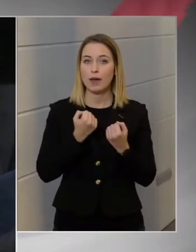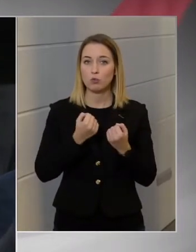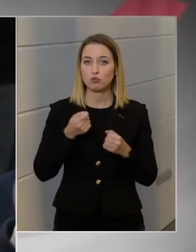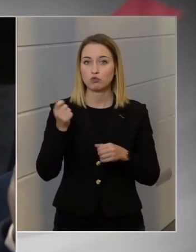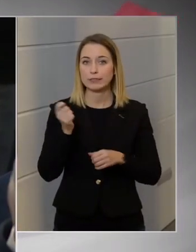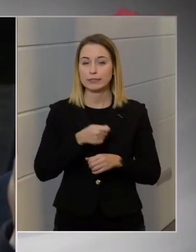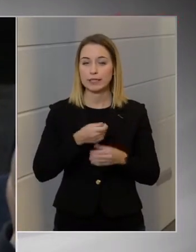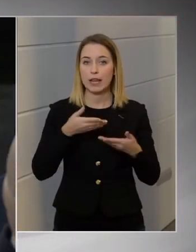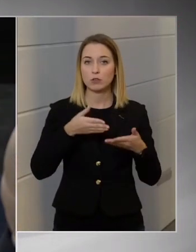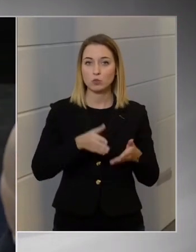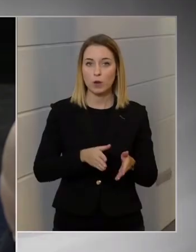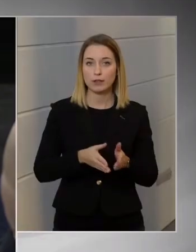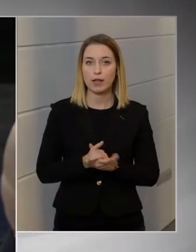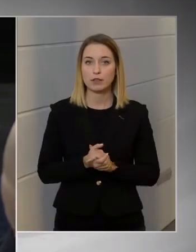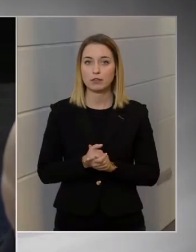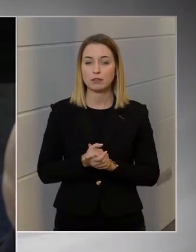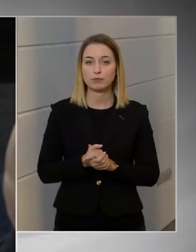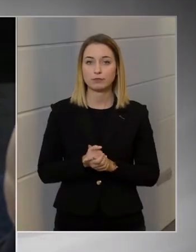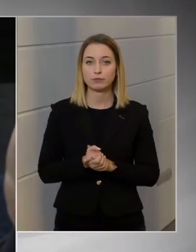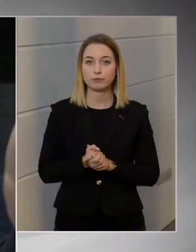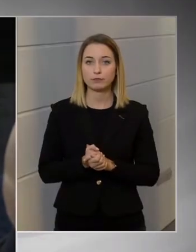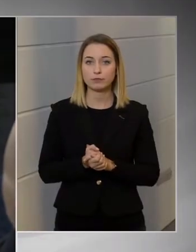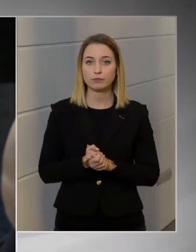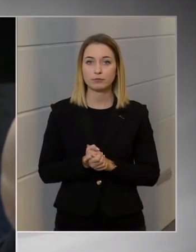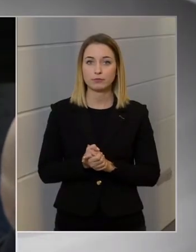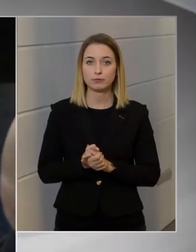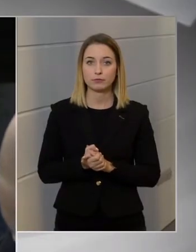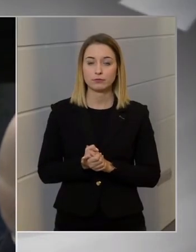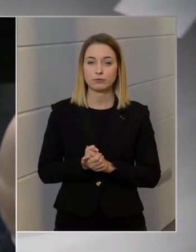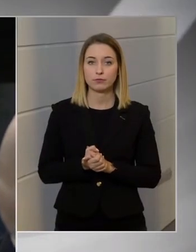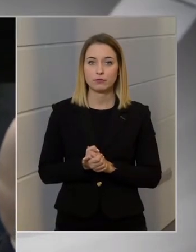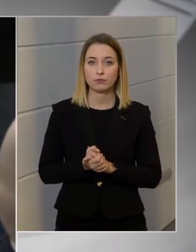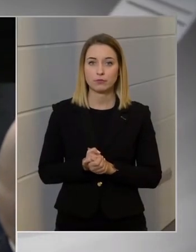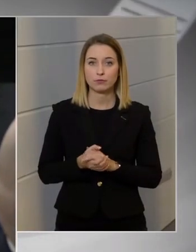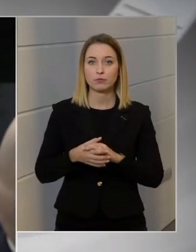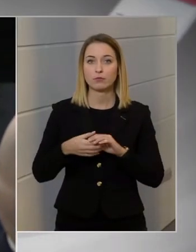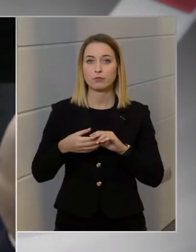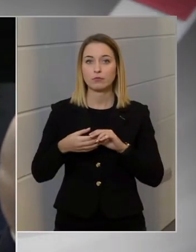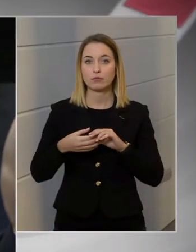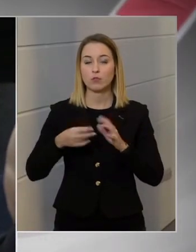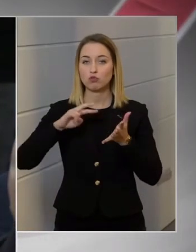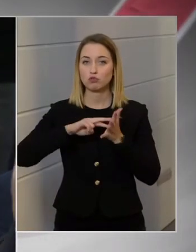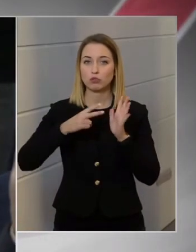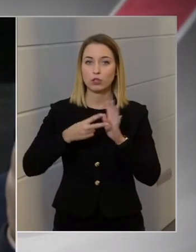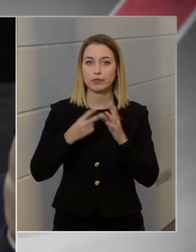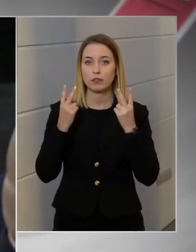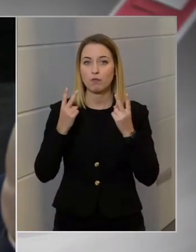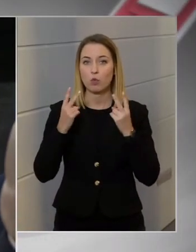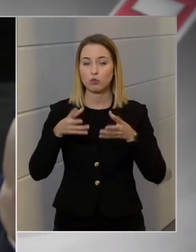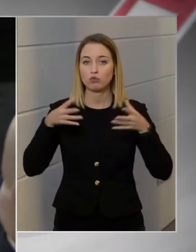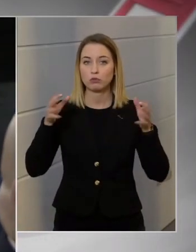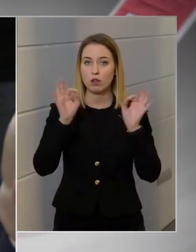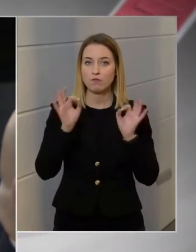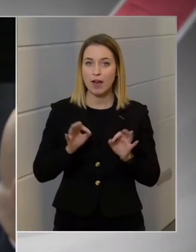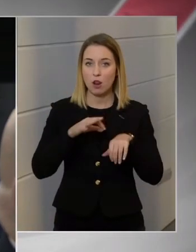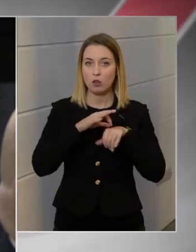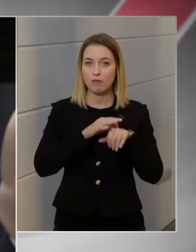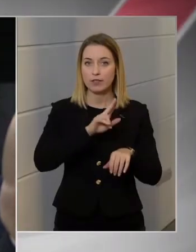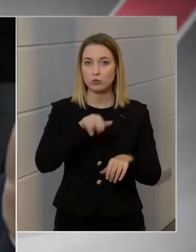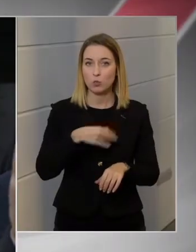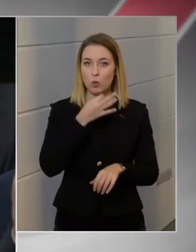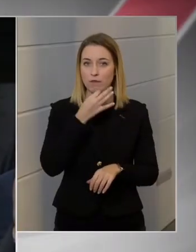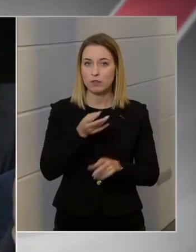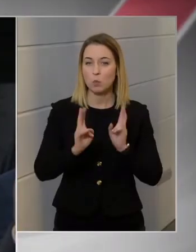született két év börtönbüntetés Horváthországban. Miután egy stratégiailag fontos nagyvállalat vezetőjéről van szó,